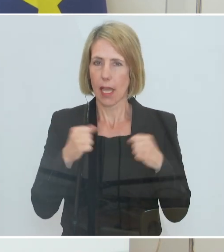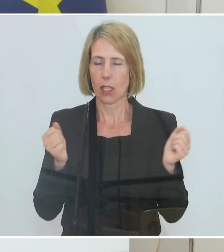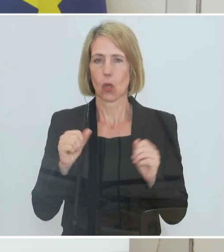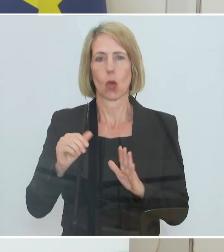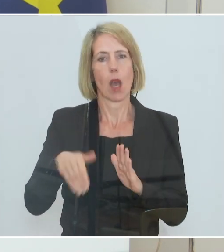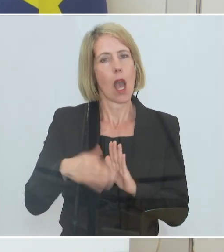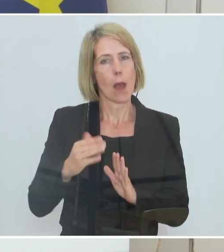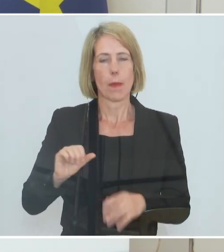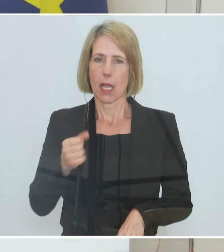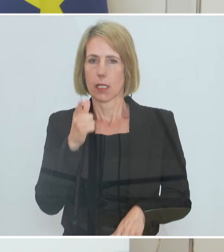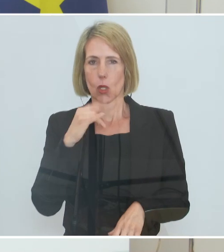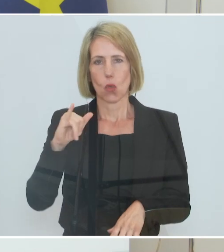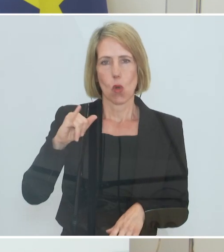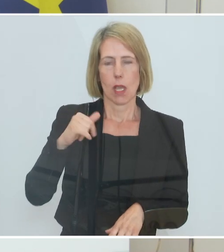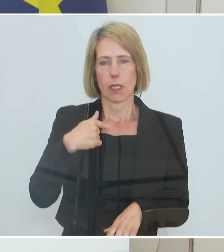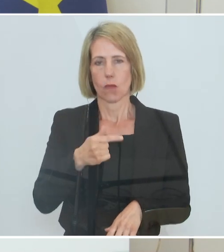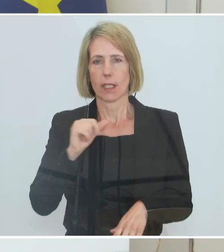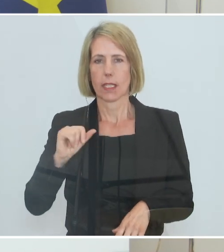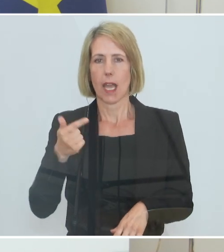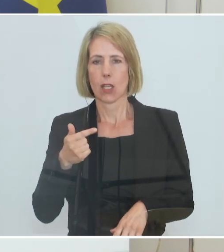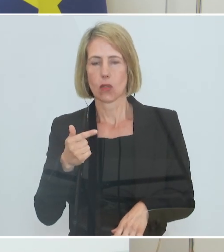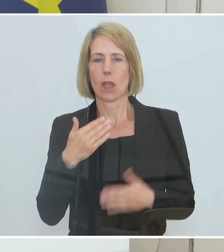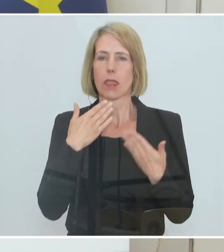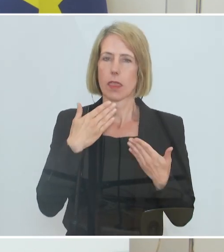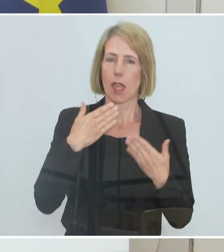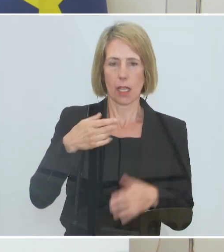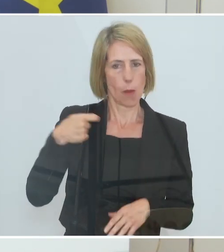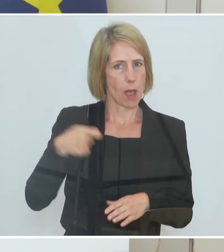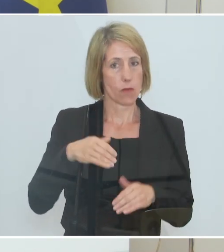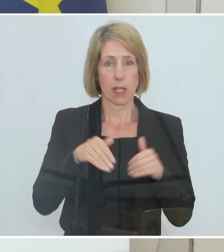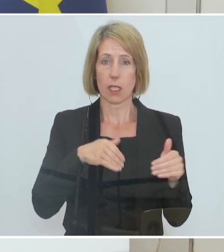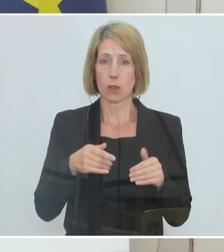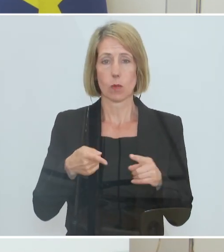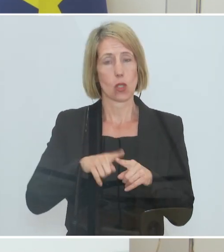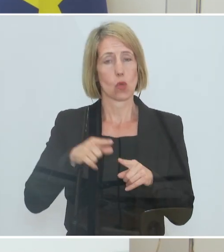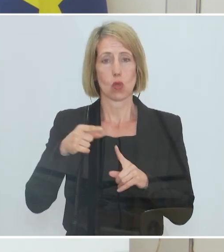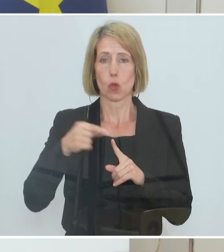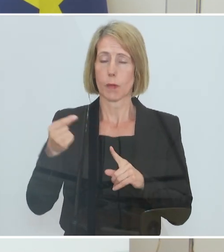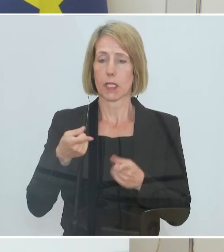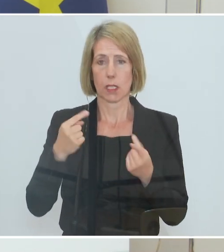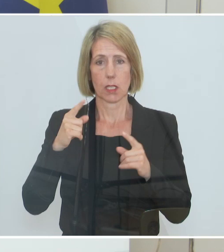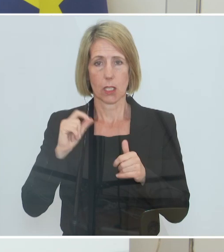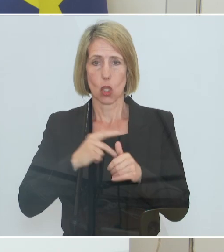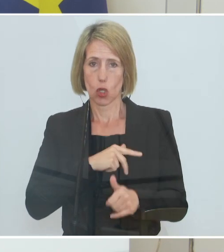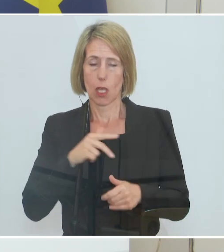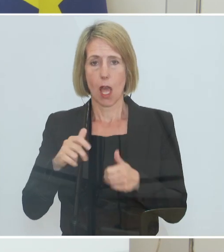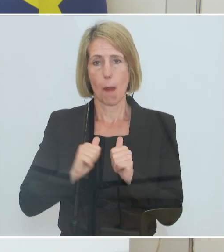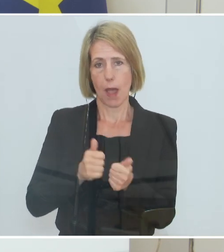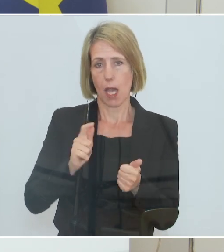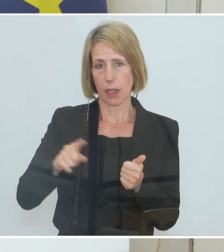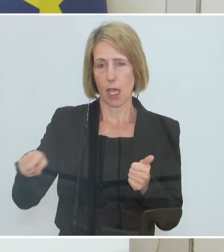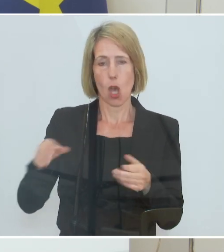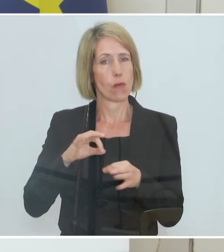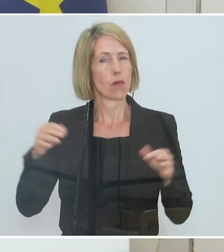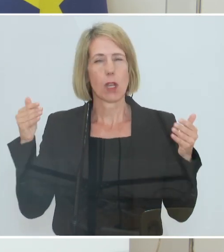aussehen wird. Ich bedanke mich ganz herzlich beim Finanzminister bei den Spitzen der Sozialpartner für die gute Zusammenarbeit, die